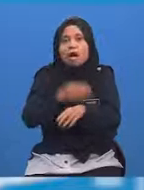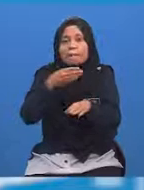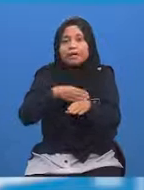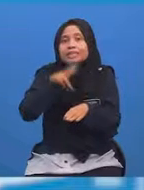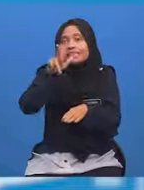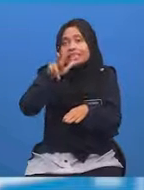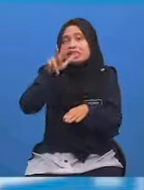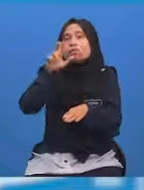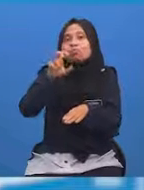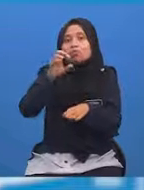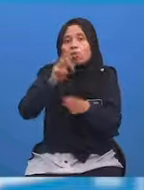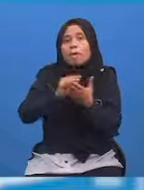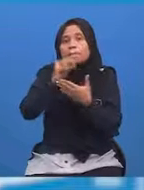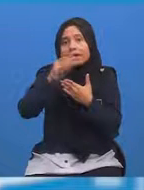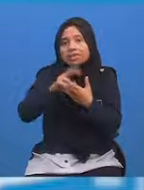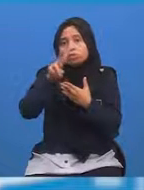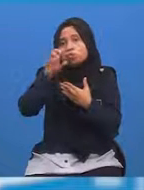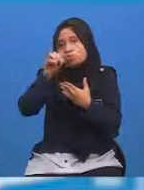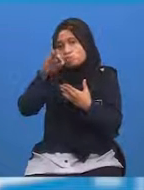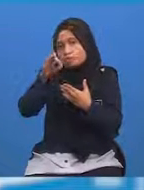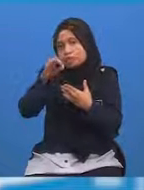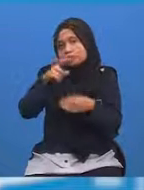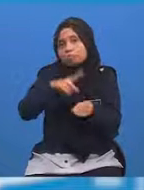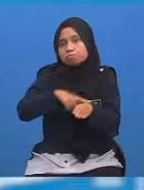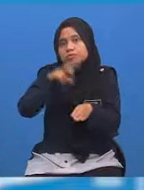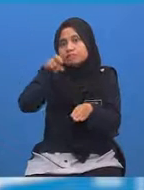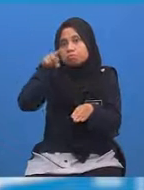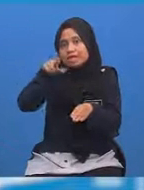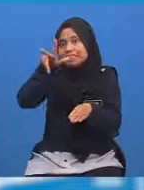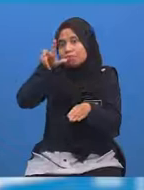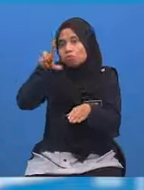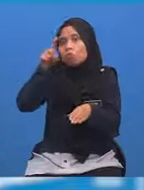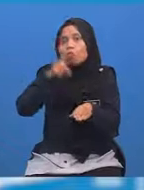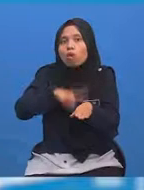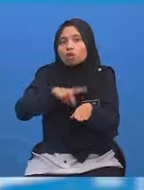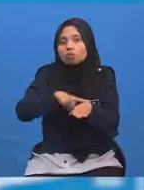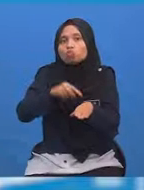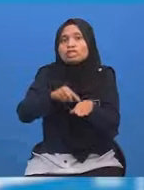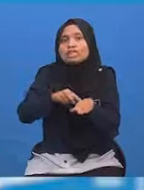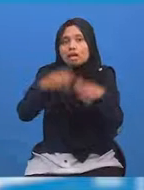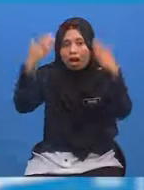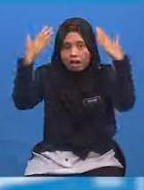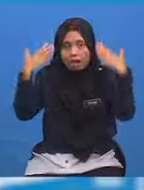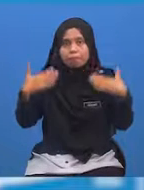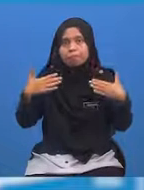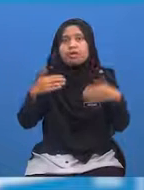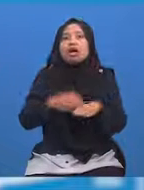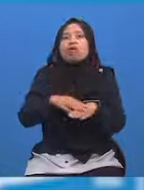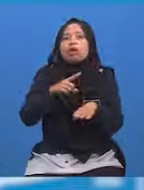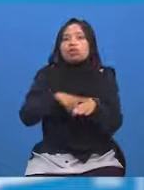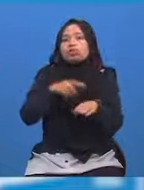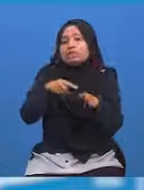30 Mac 2019 Jam 23.30 Waktu di Arab Saudi